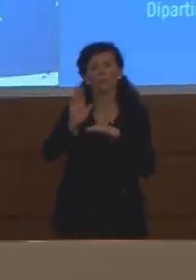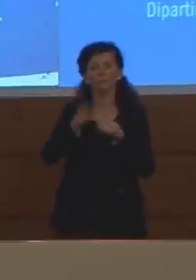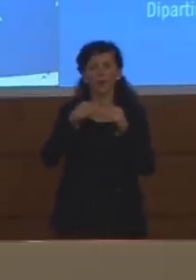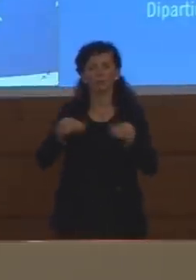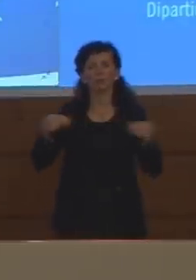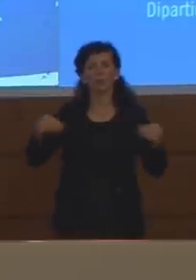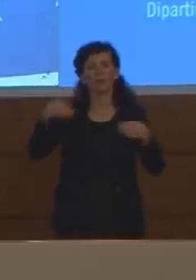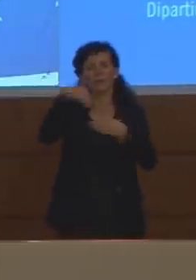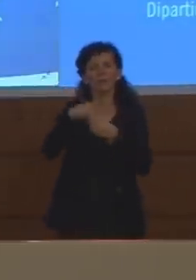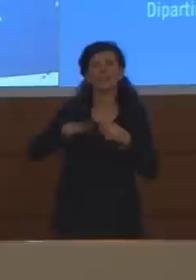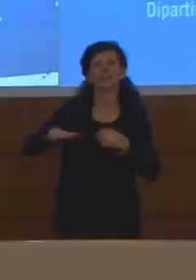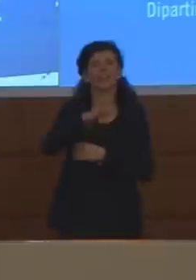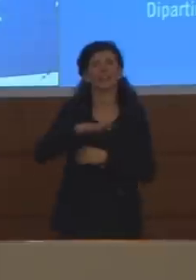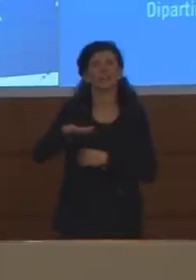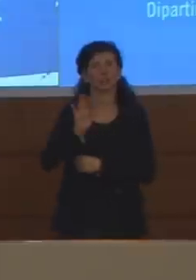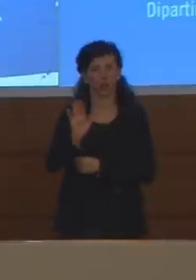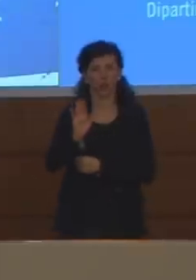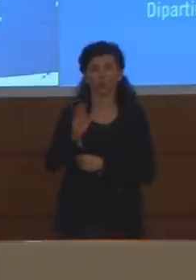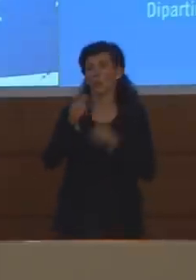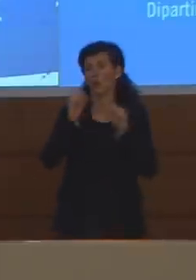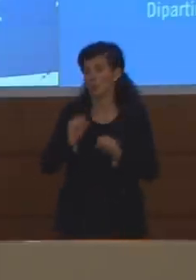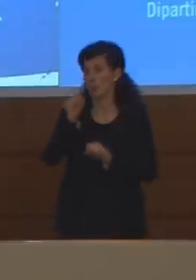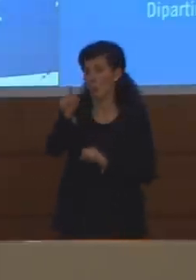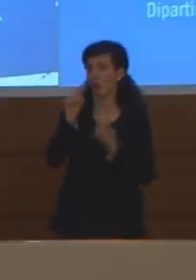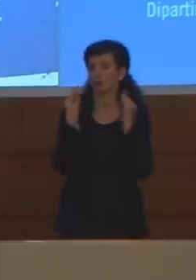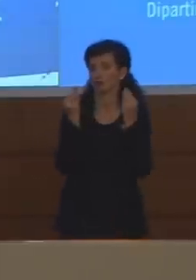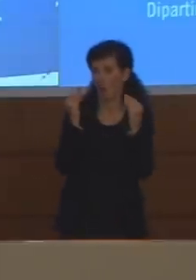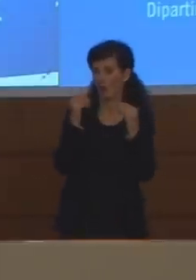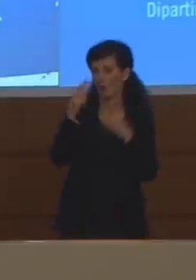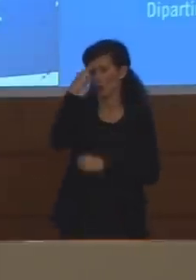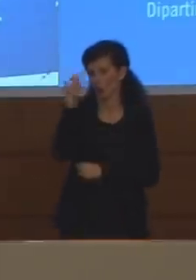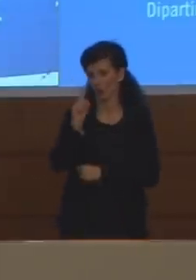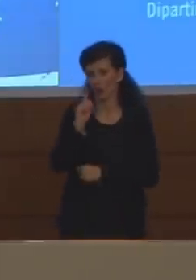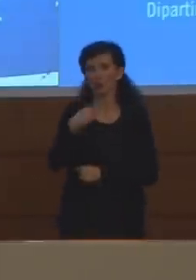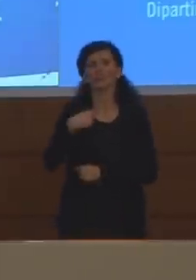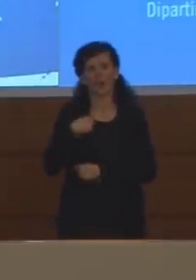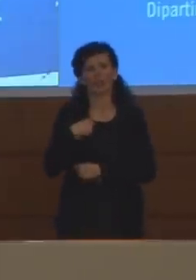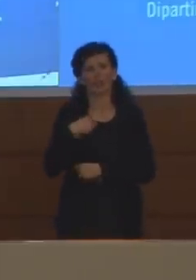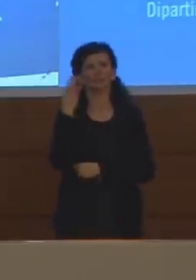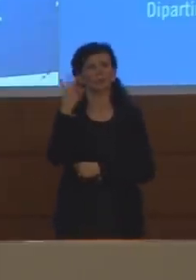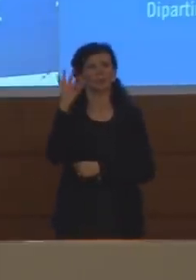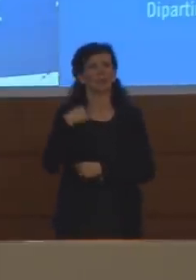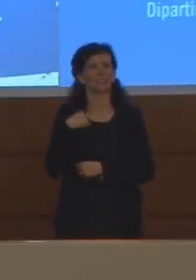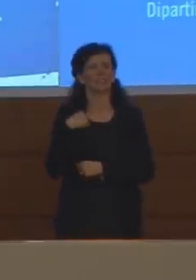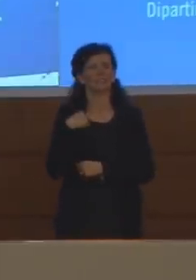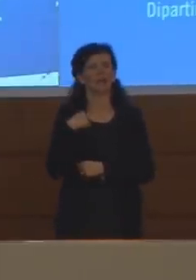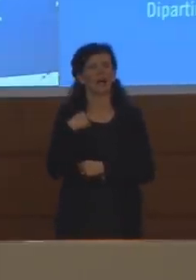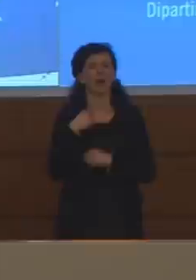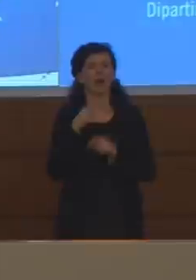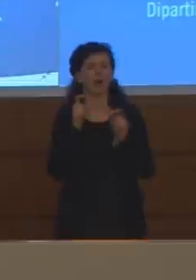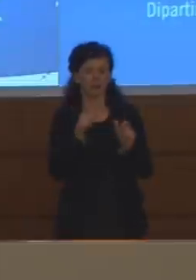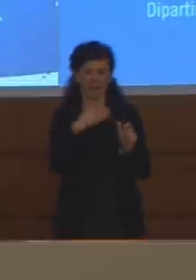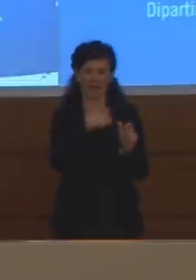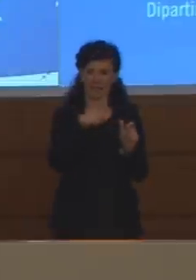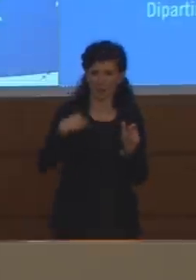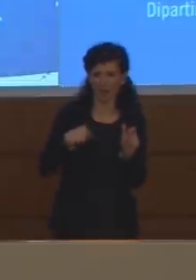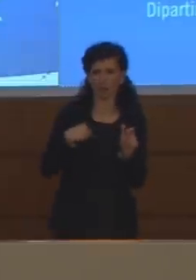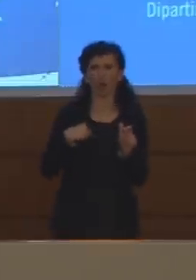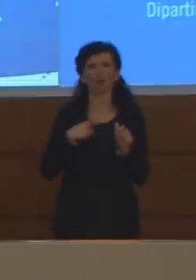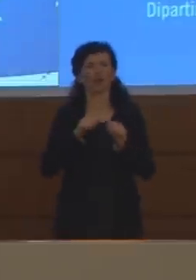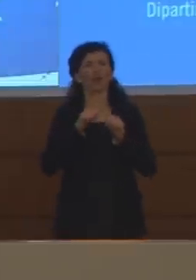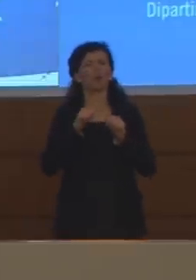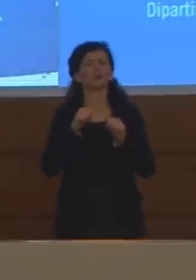efficaci. Lei è giovane, non si ricorderà, ma io sono specialista anche in tisiologia, oltre che malattia e malattia respiratoria, c'erano i dispensari